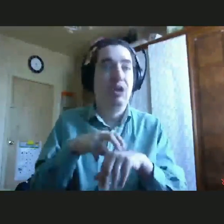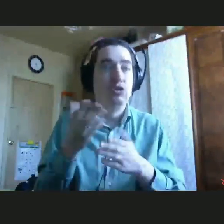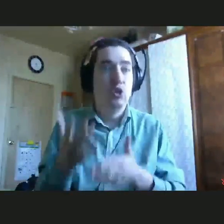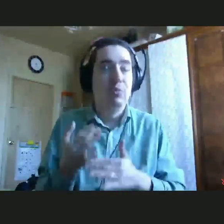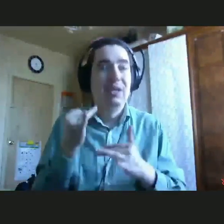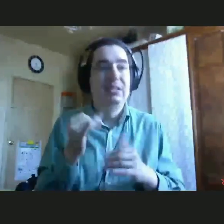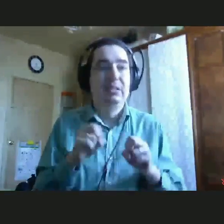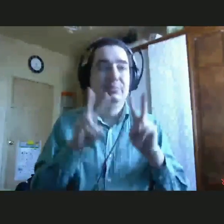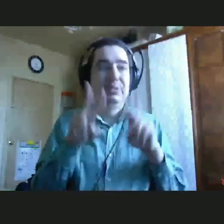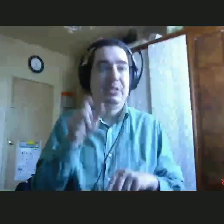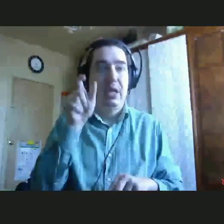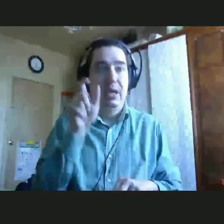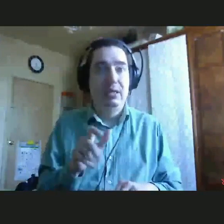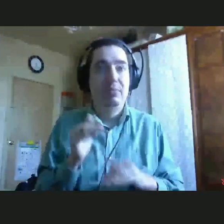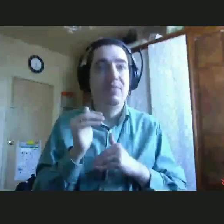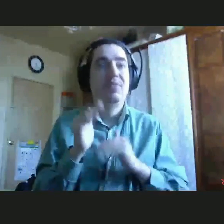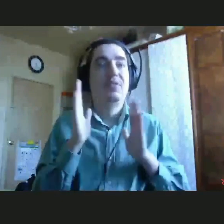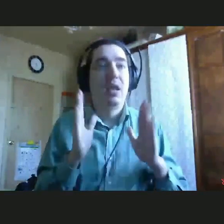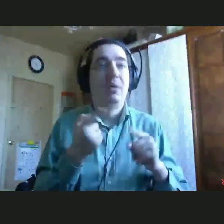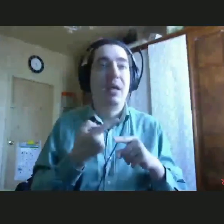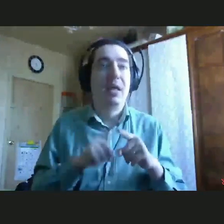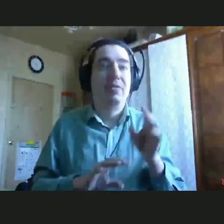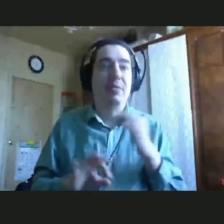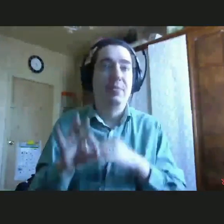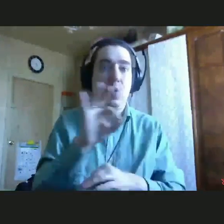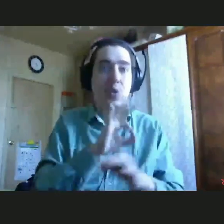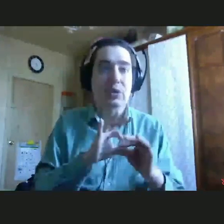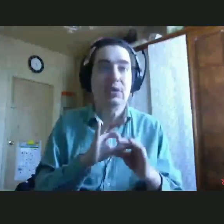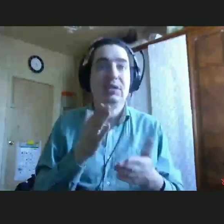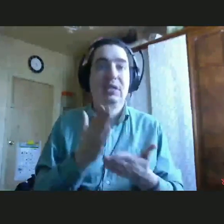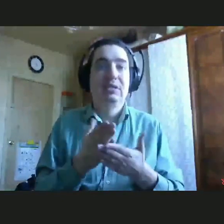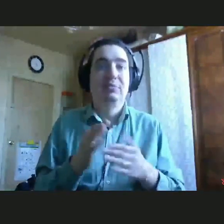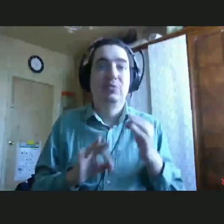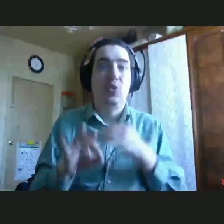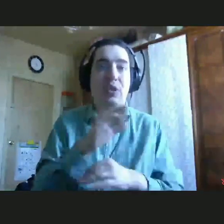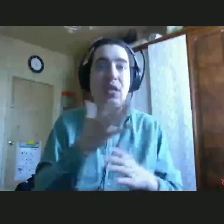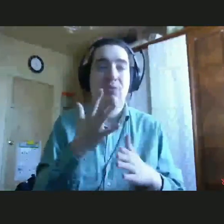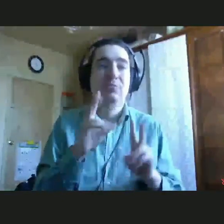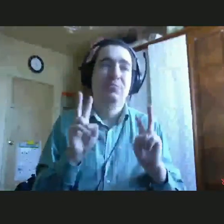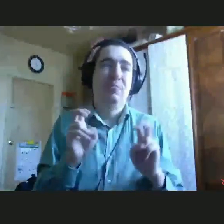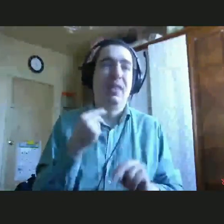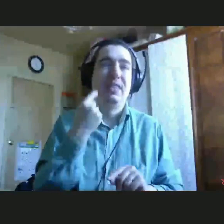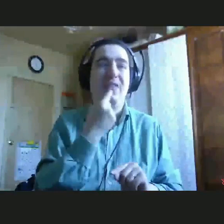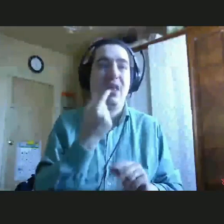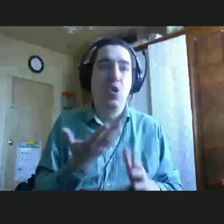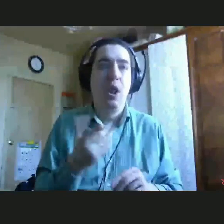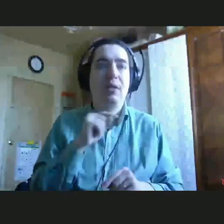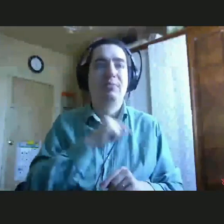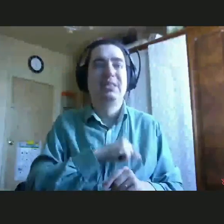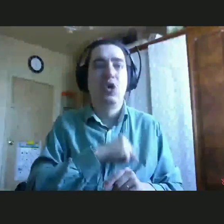специалистом. В рамках этого проекта различные специалисты — это логопеды, дефектологи, психологи,